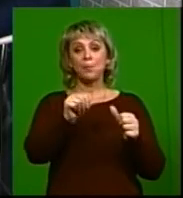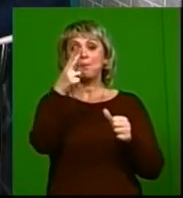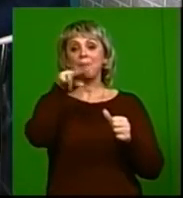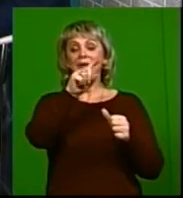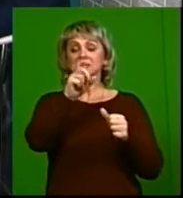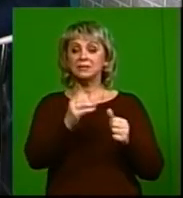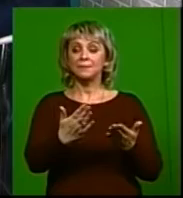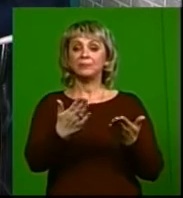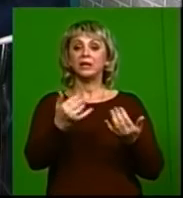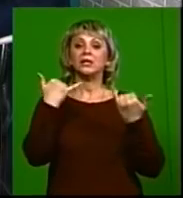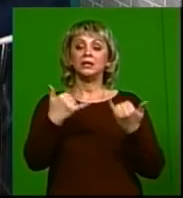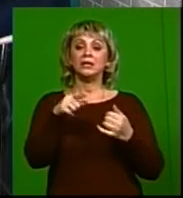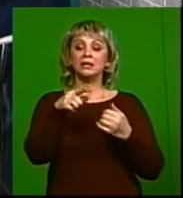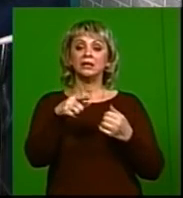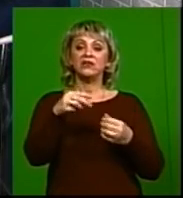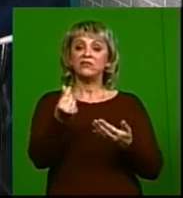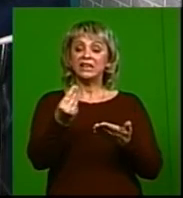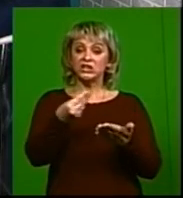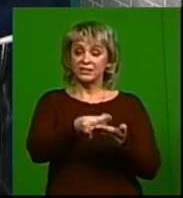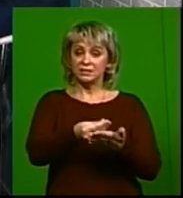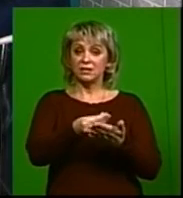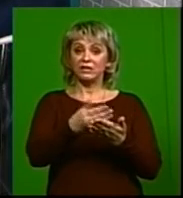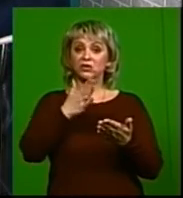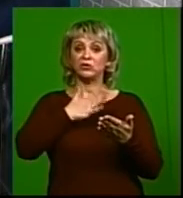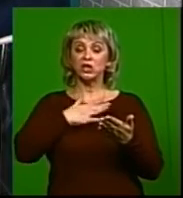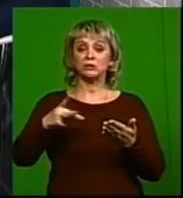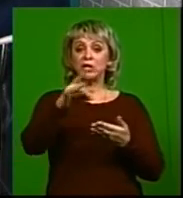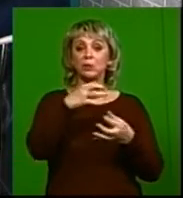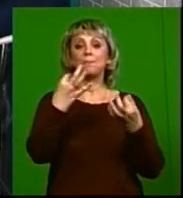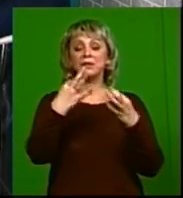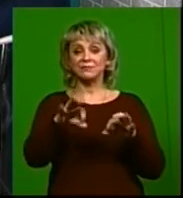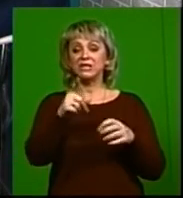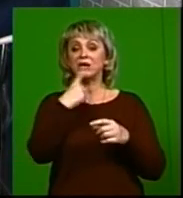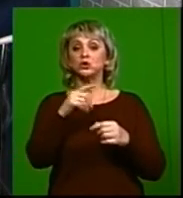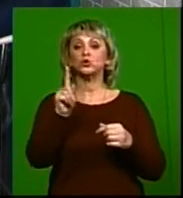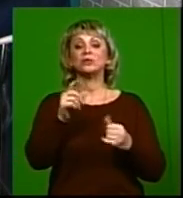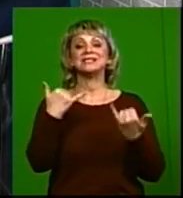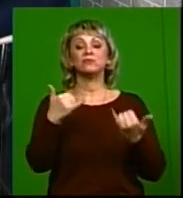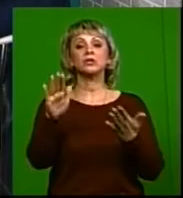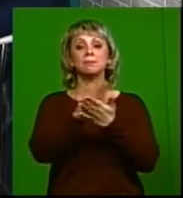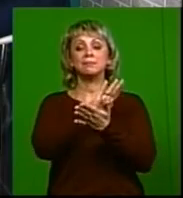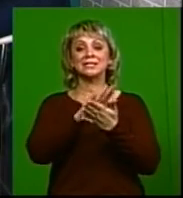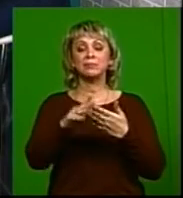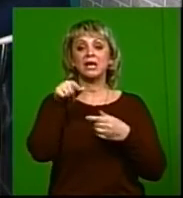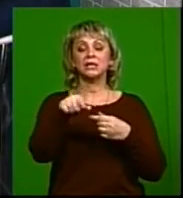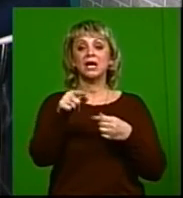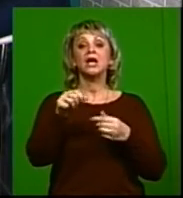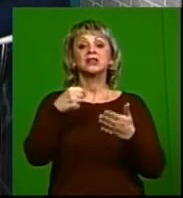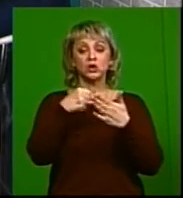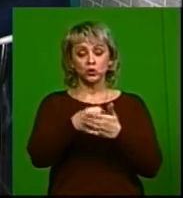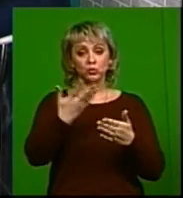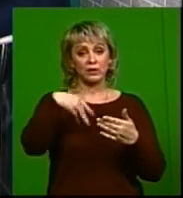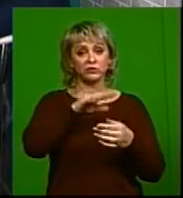сегодня, и, собственно, финансирование в нашем регионе позволяет говорить о том, что сегодня бесплатная тестировка на ВИЧ доступна.